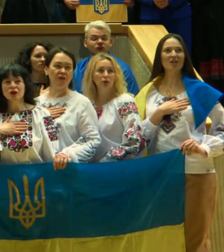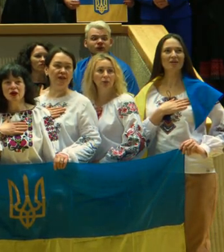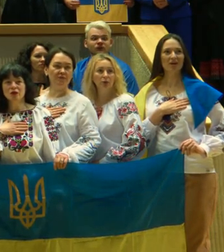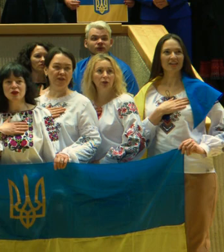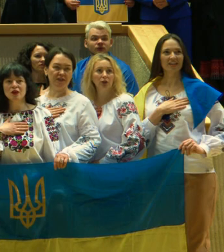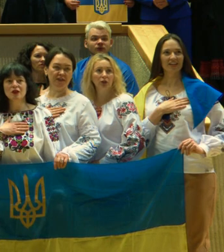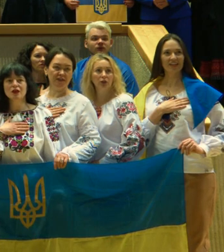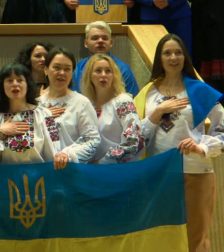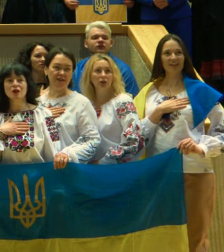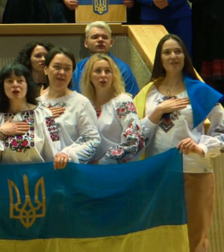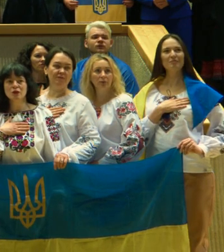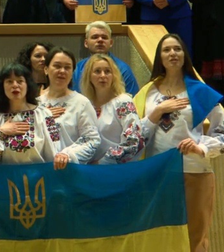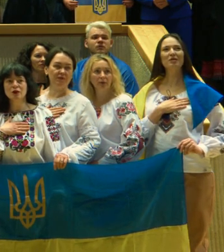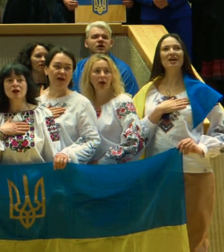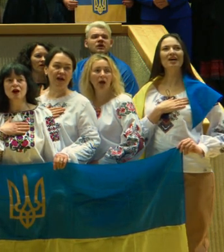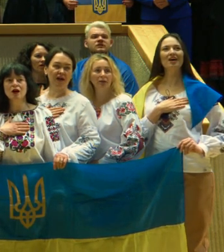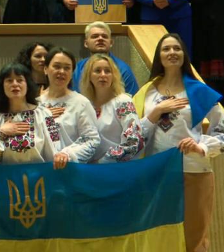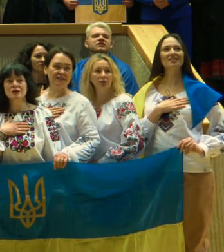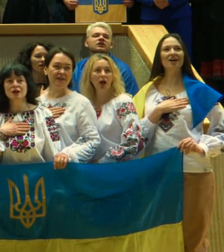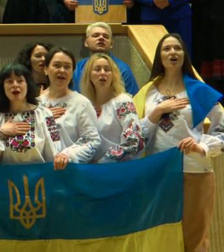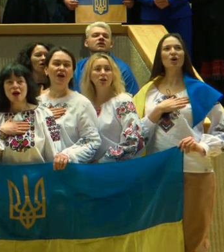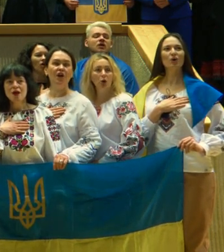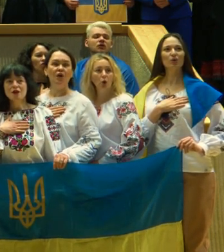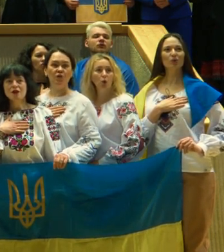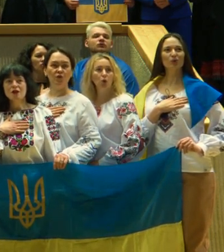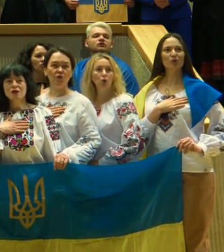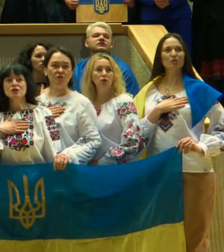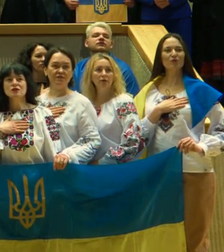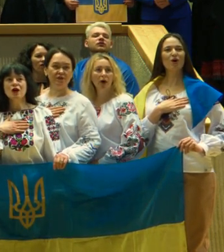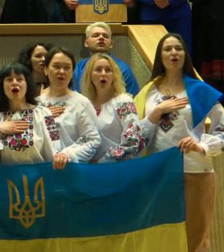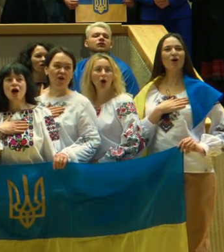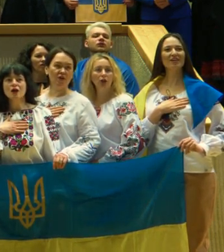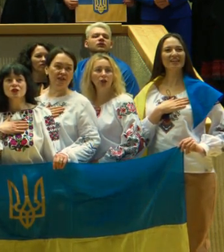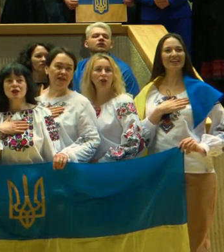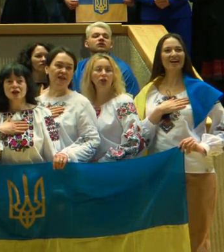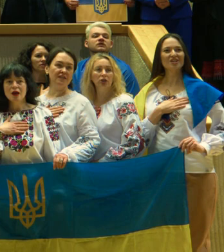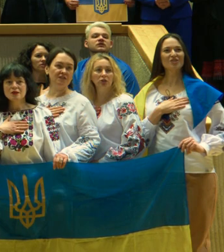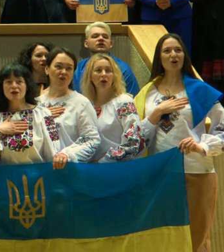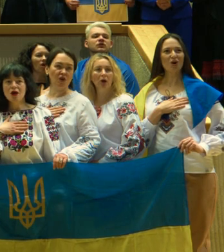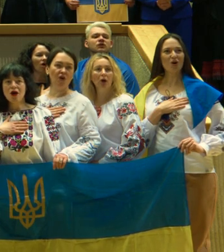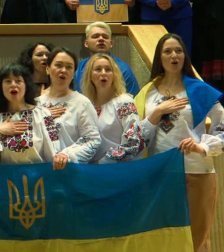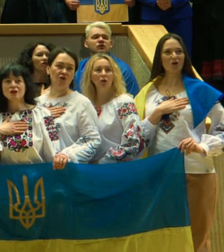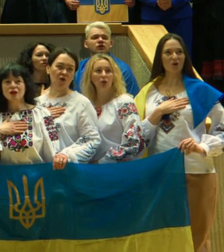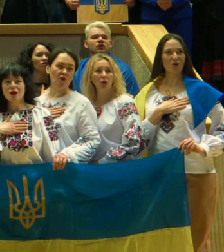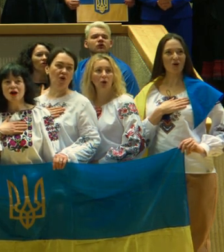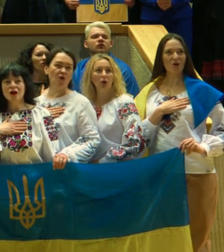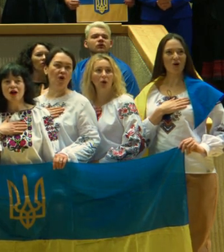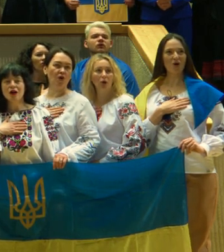yra ir iki Ukrainos